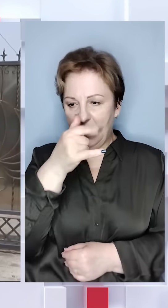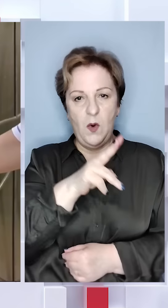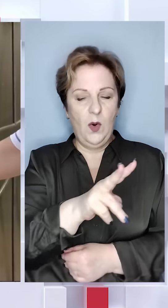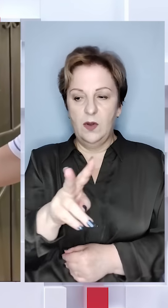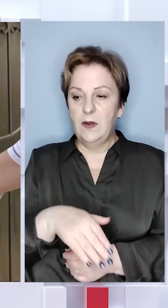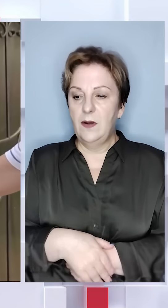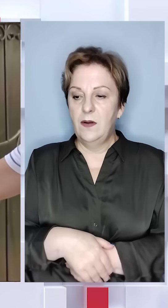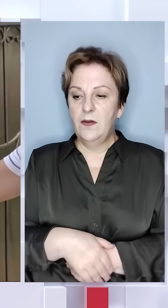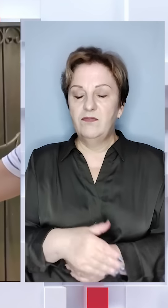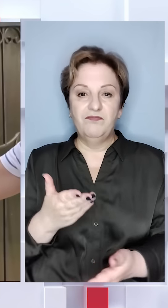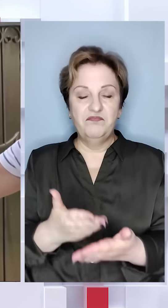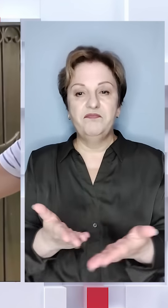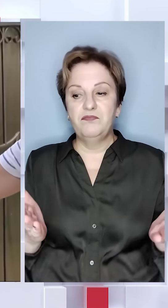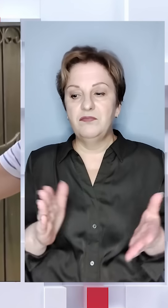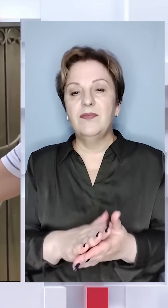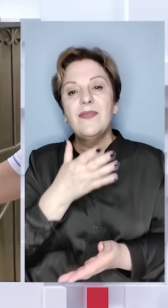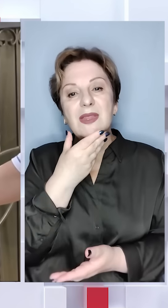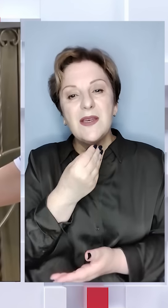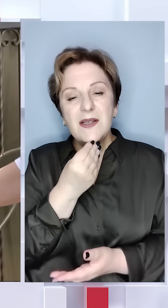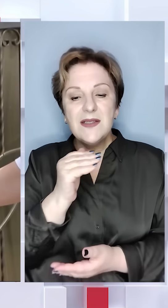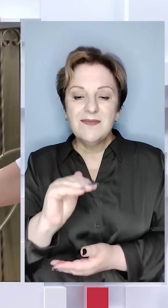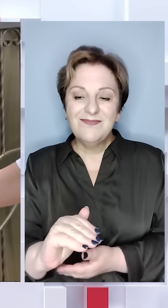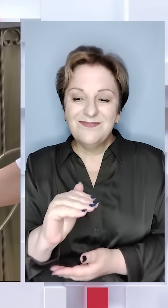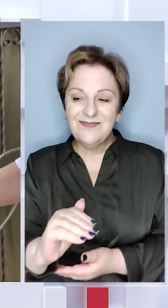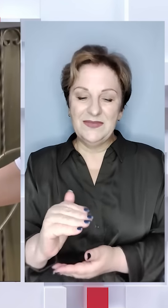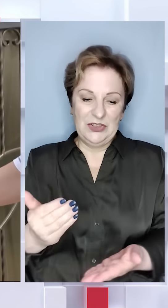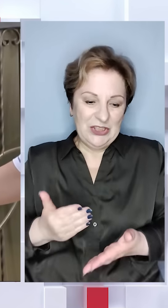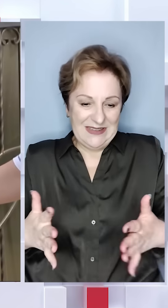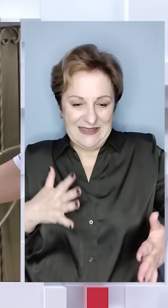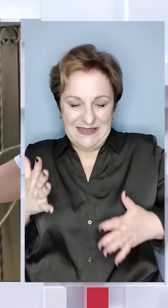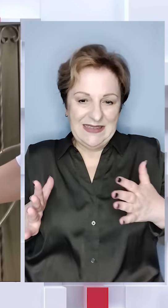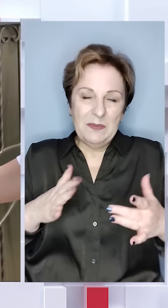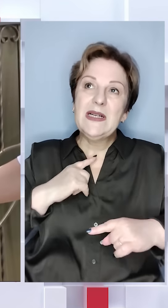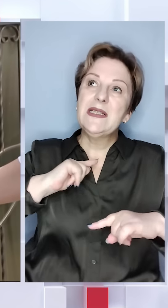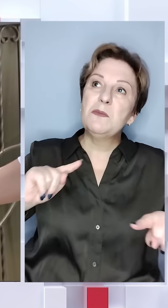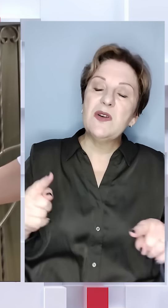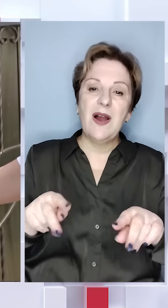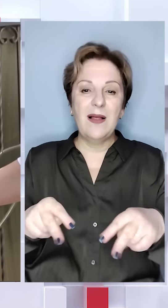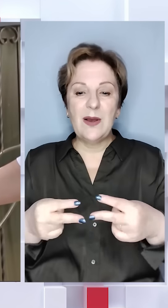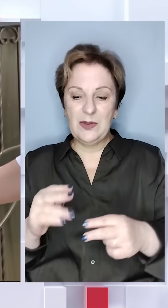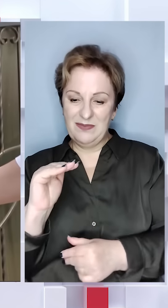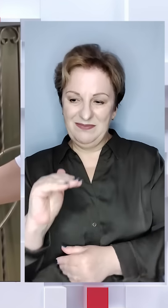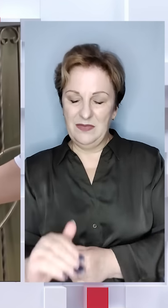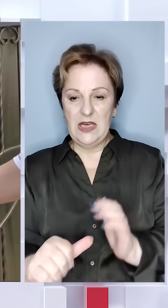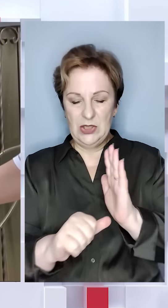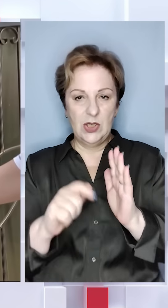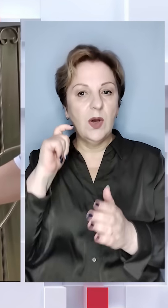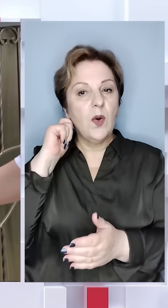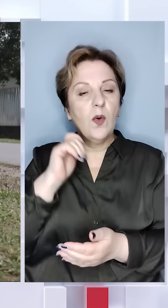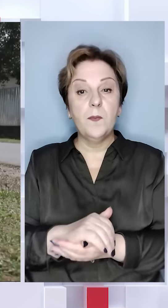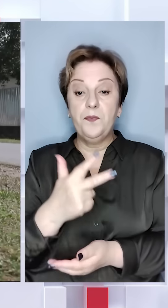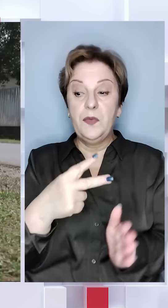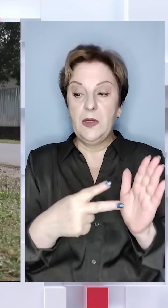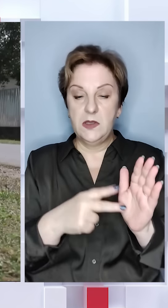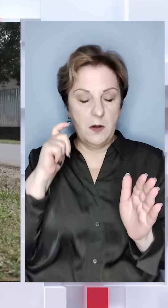ніхто. Ти золоте, красива, і така радісна була, співала, танцювала. Шість рочків.